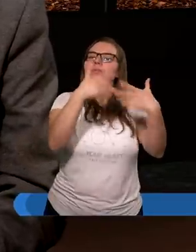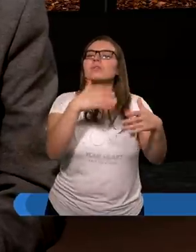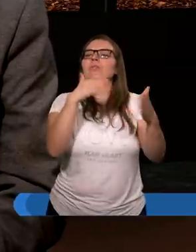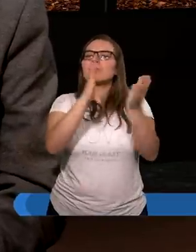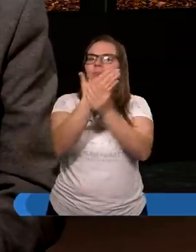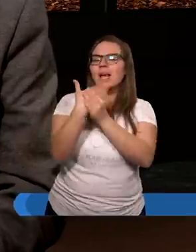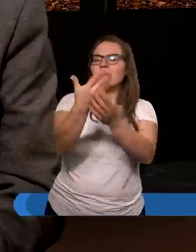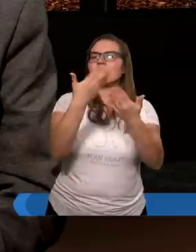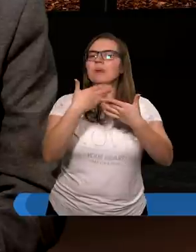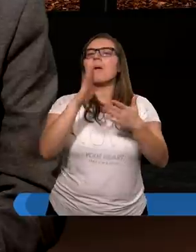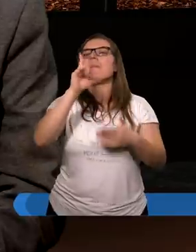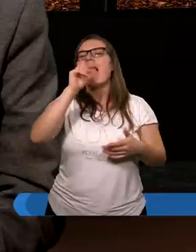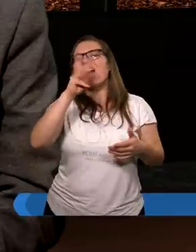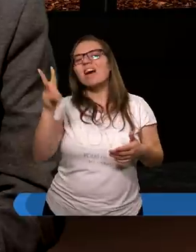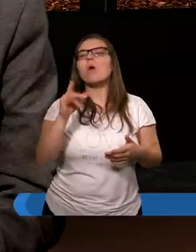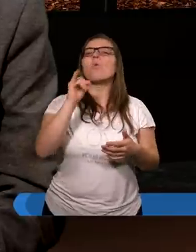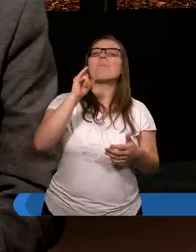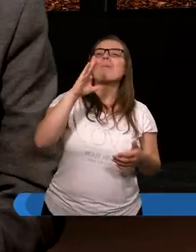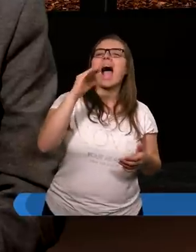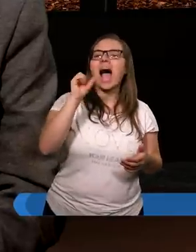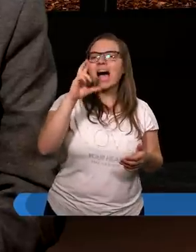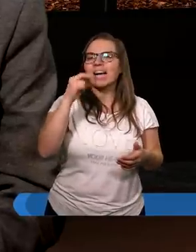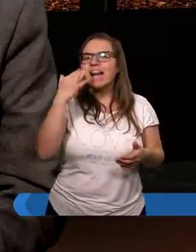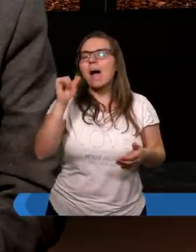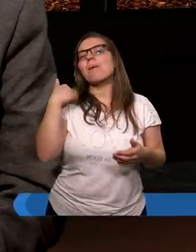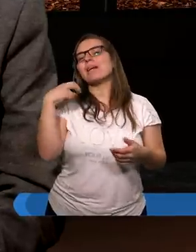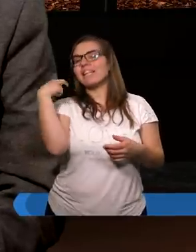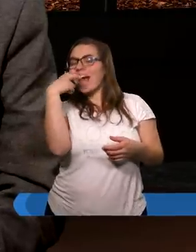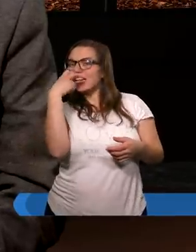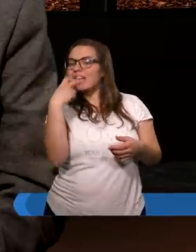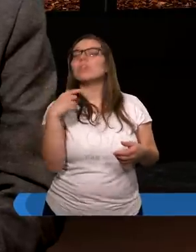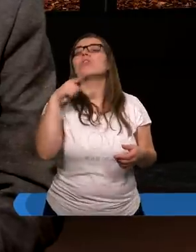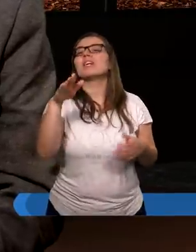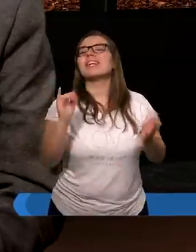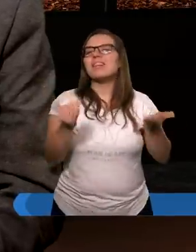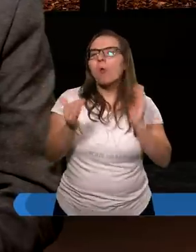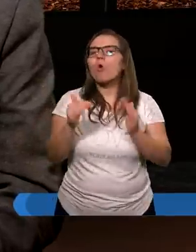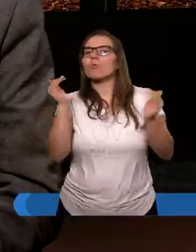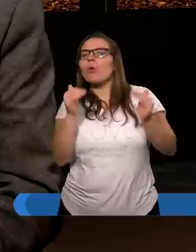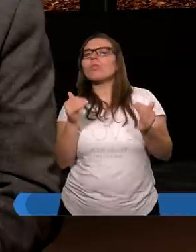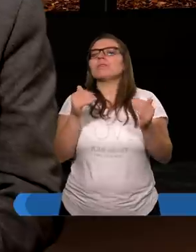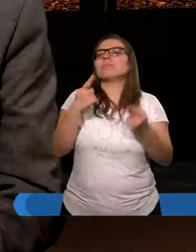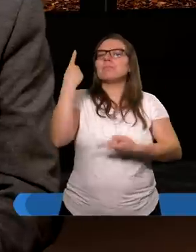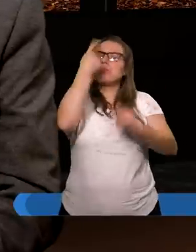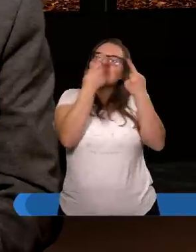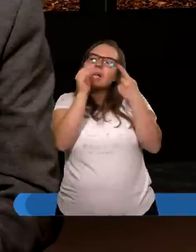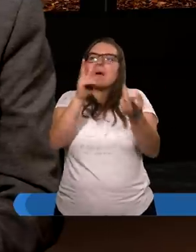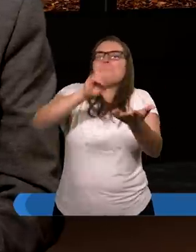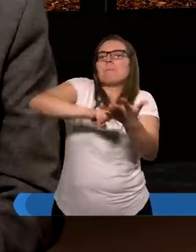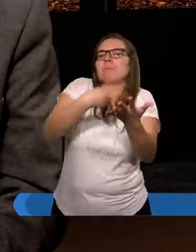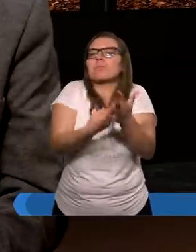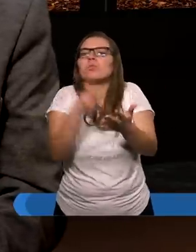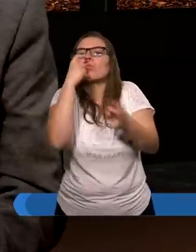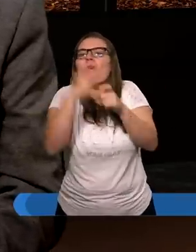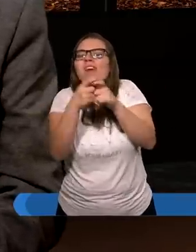Barnaba byli zainteresowanymi i mogliby w jakiś sposób zinterpretować albo przekręcić słowa,